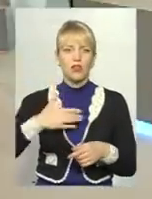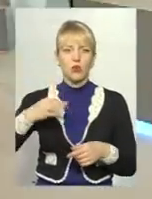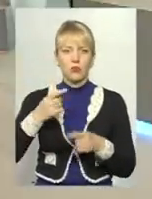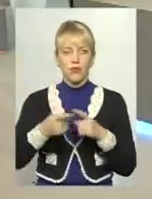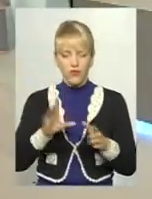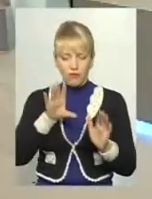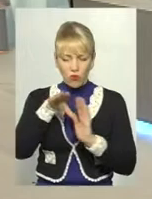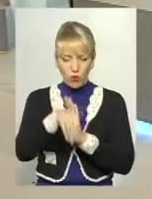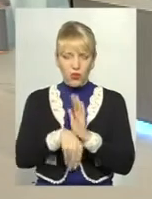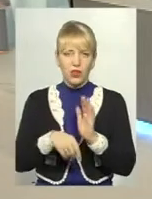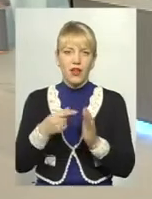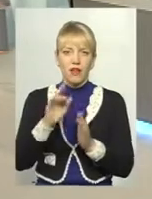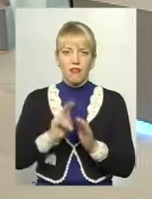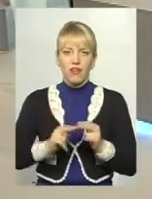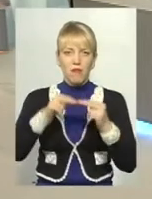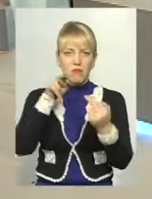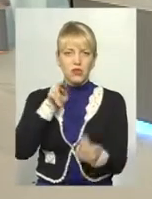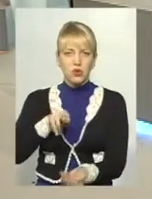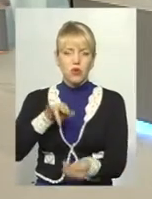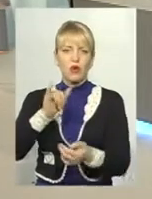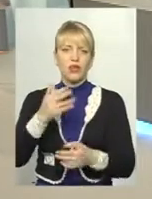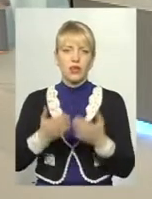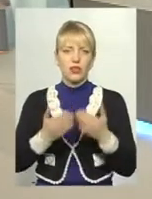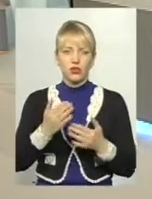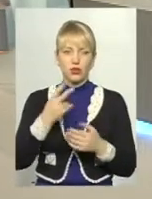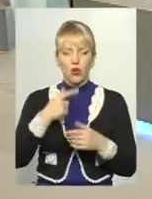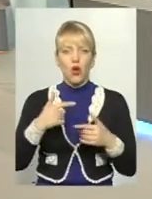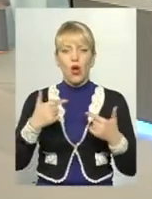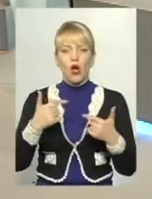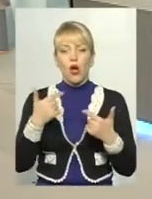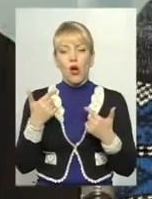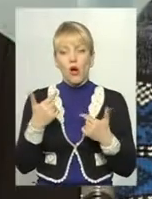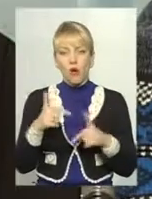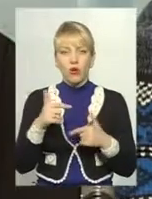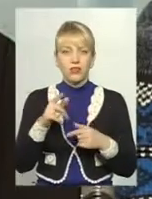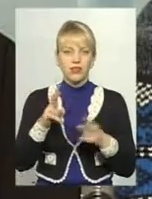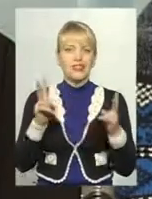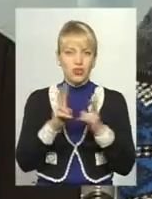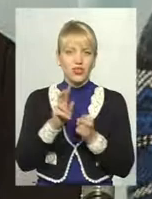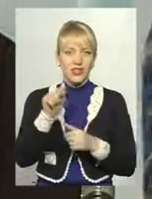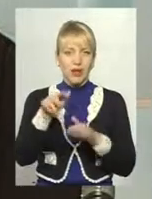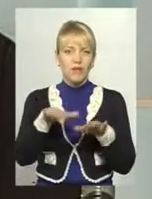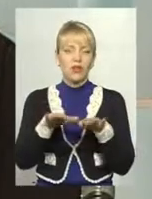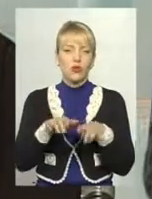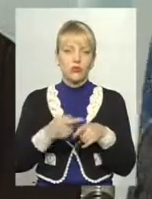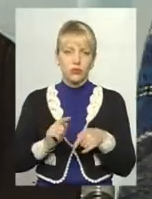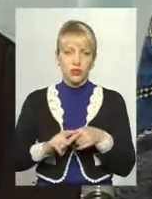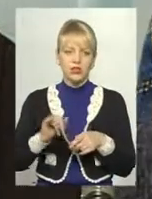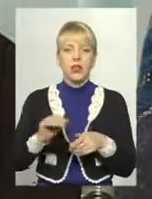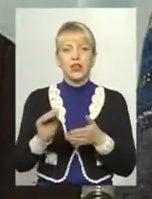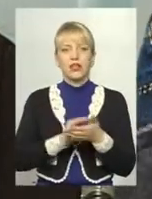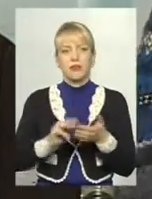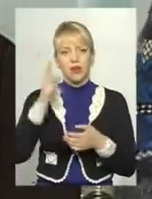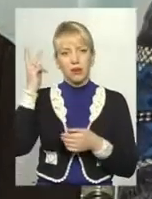в той місток, і всі гості, якщо є чорнобілі, старі, обов'язково саме там. І по одній гривні ми скинемося, таку поколу напишемо.